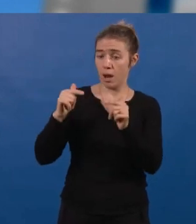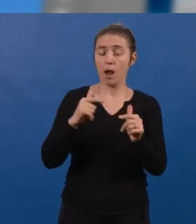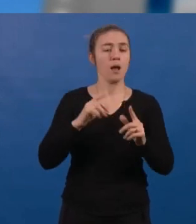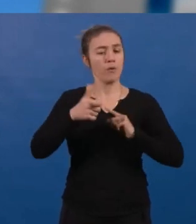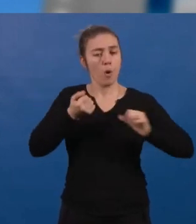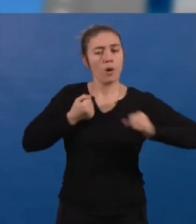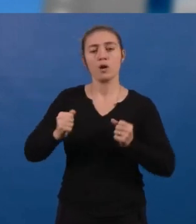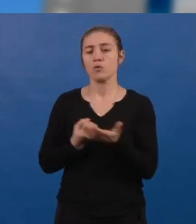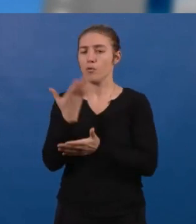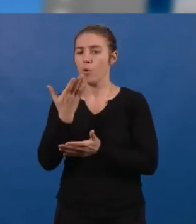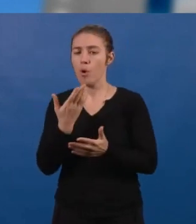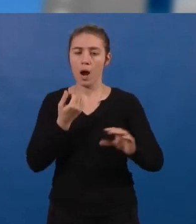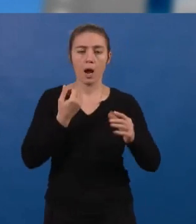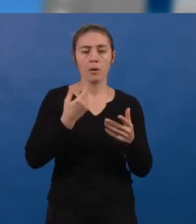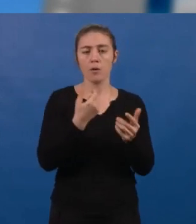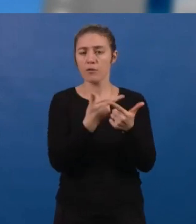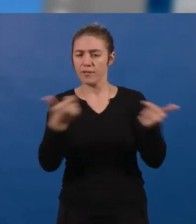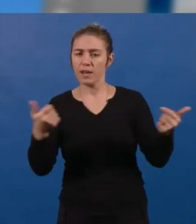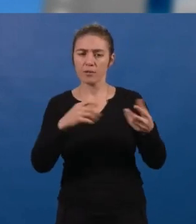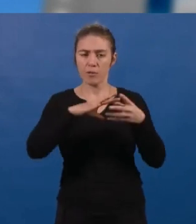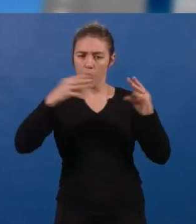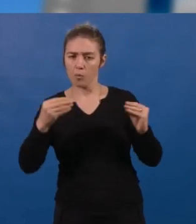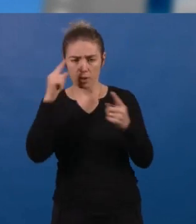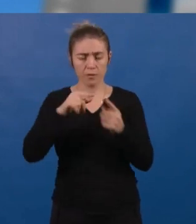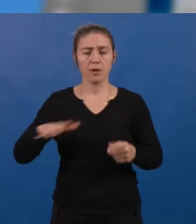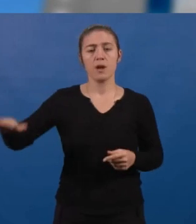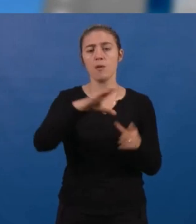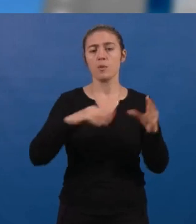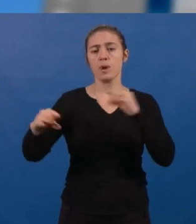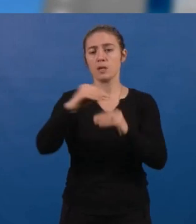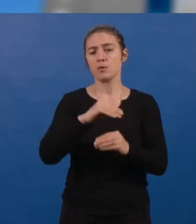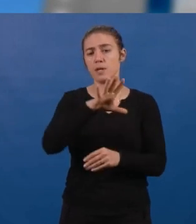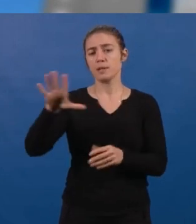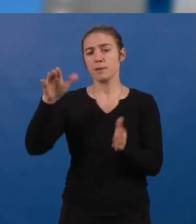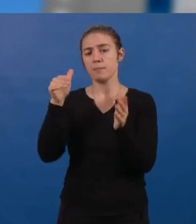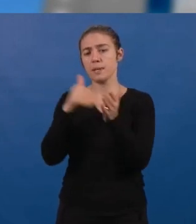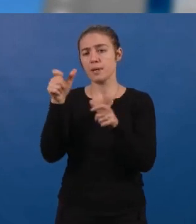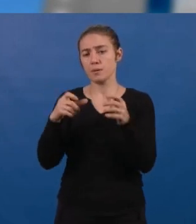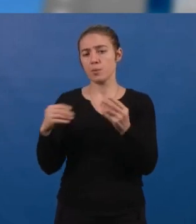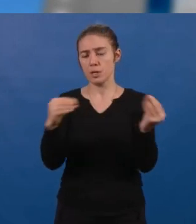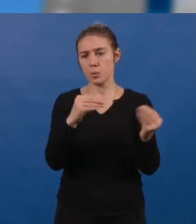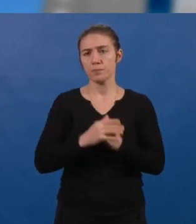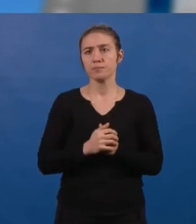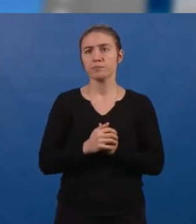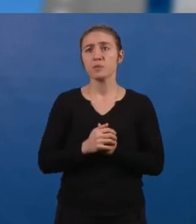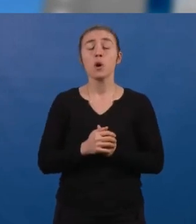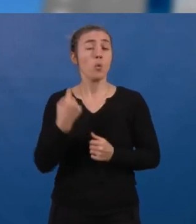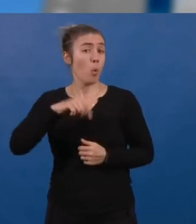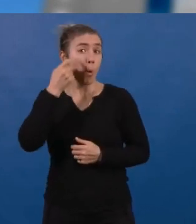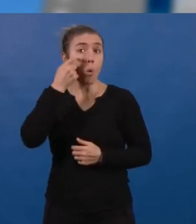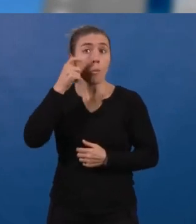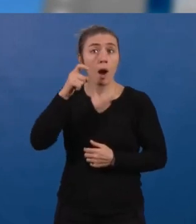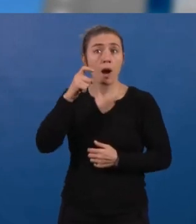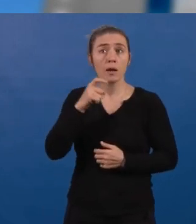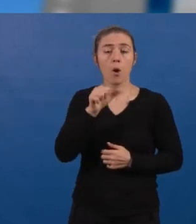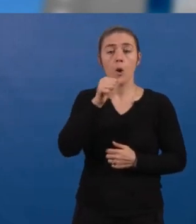actions multiformes pour améliorer la vie des 55 000 habitants de ces quartiers. Ainsi que peut-on constater, si l'arrivée de l'enrue